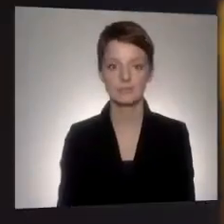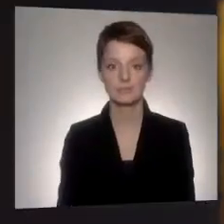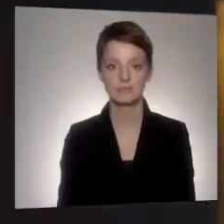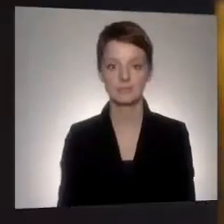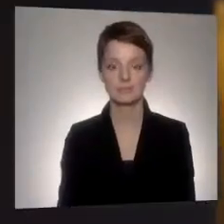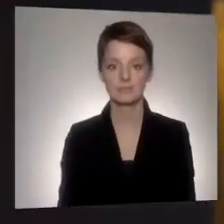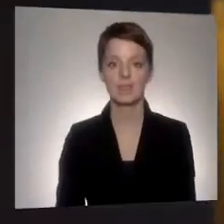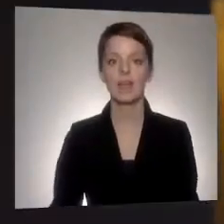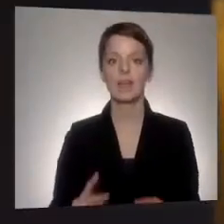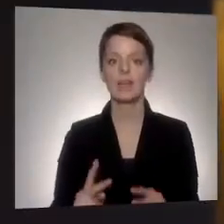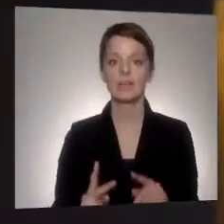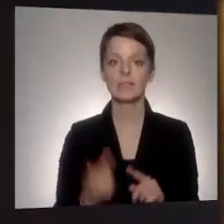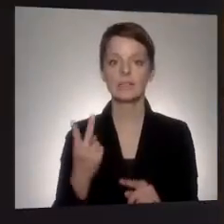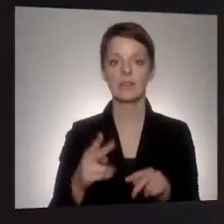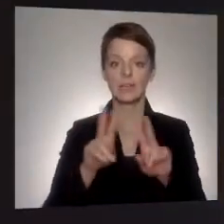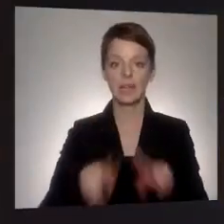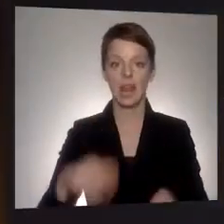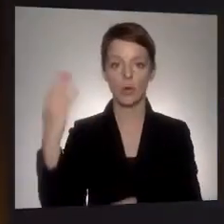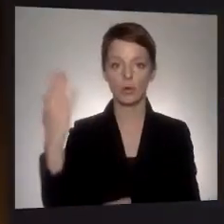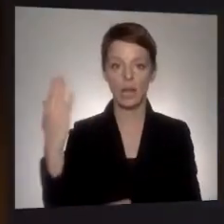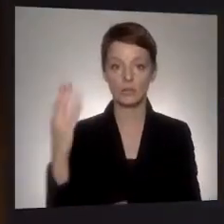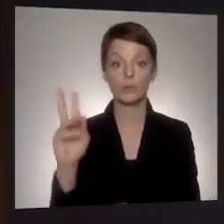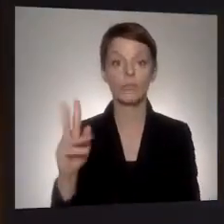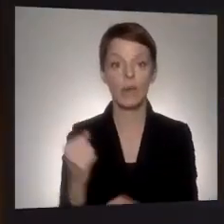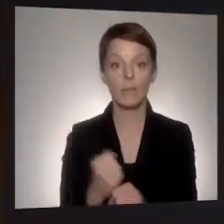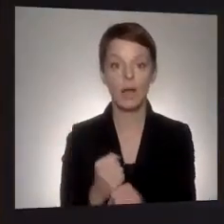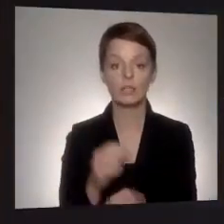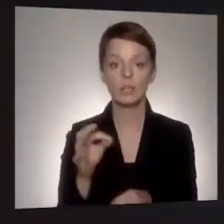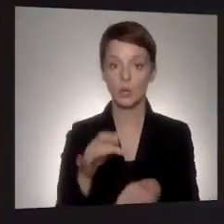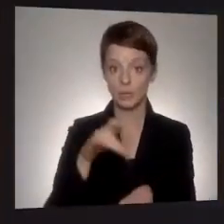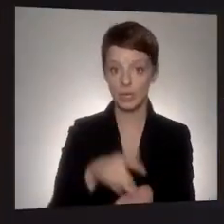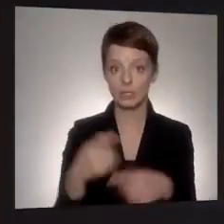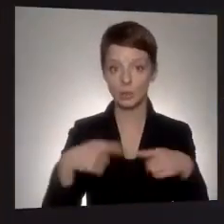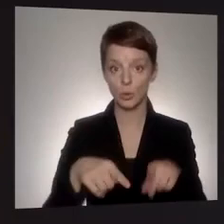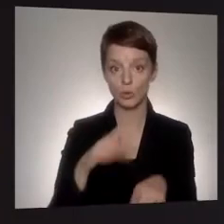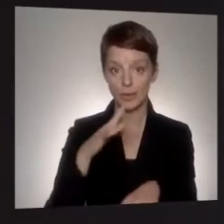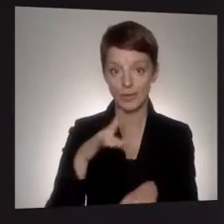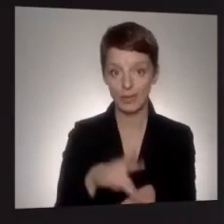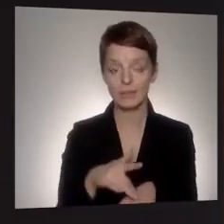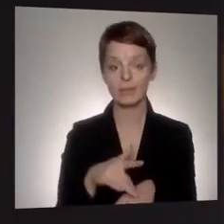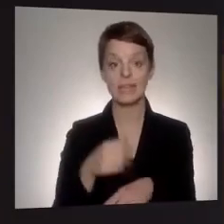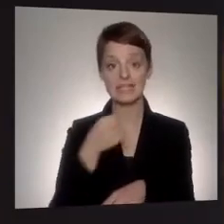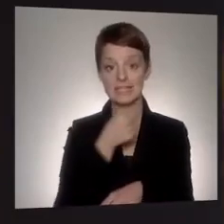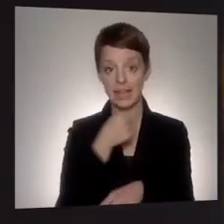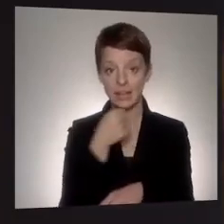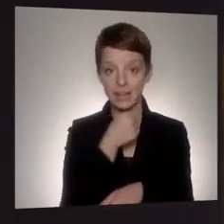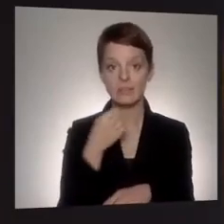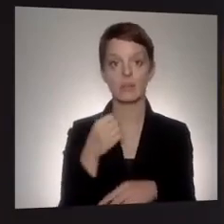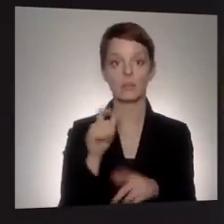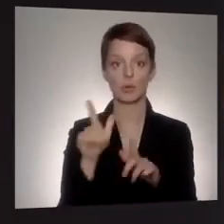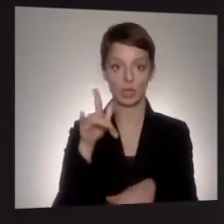Unsere zweite Laudatio, die kommt von einer Schauspielerin, Synchronsprecherin, Sängerin und Moderatorin. Meine Damen und Herren,